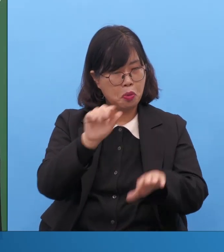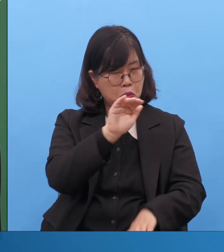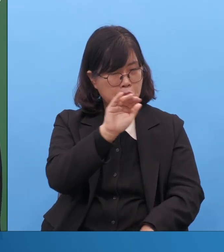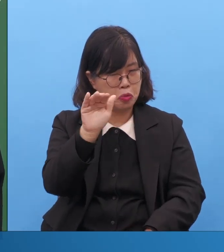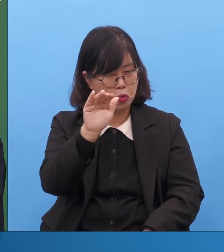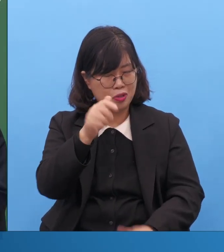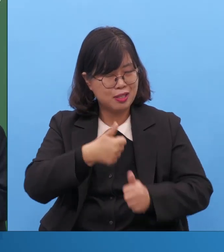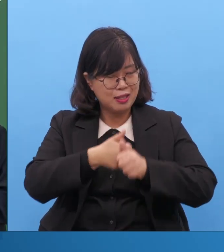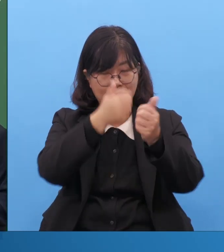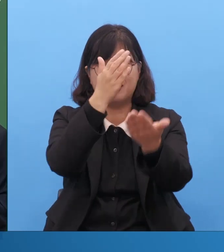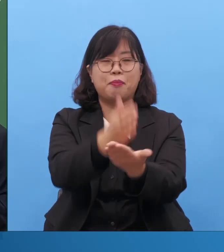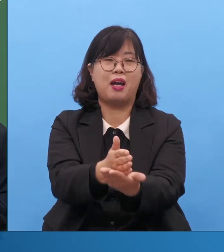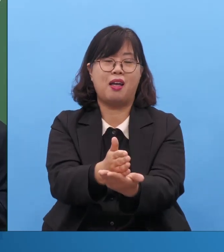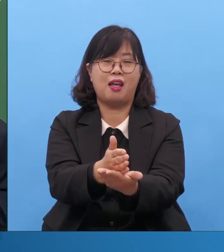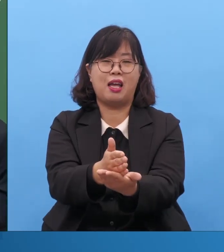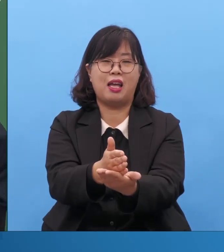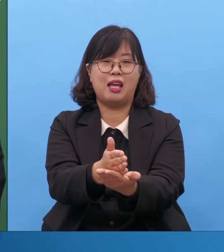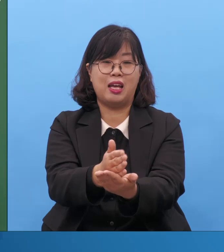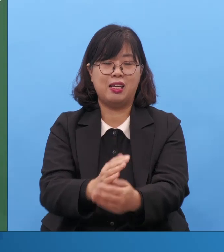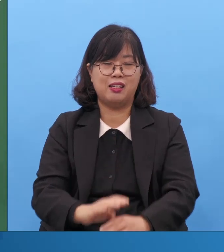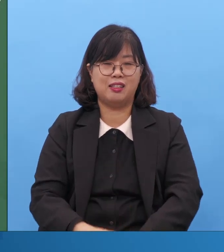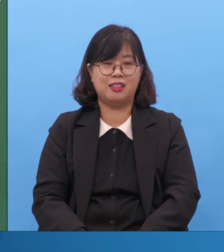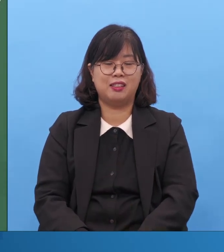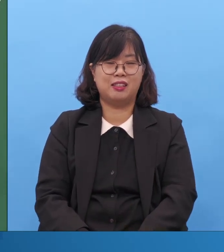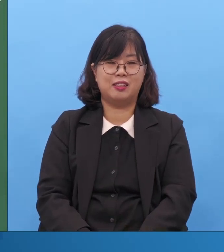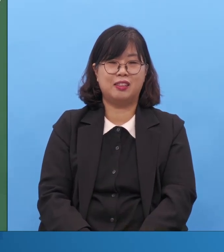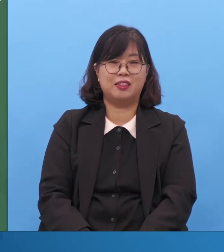그리고 나가면은